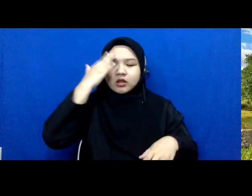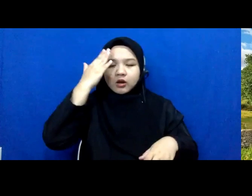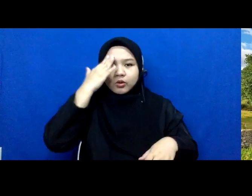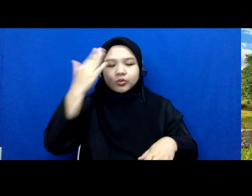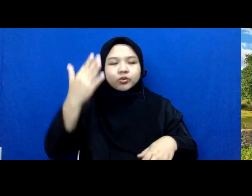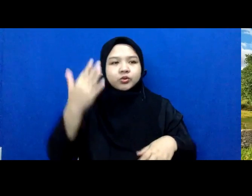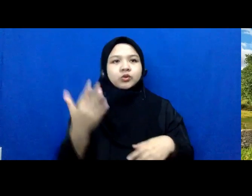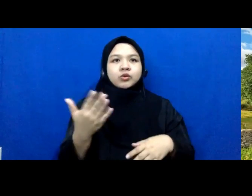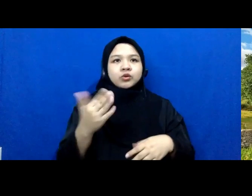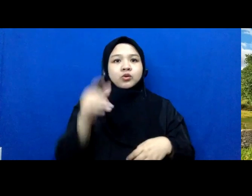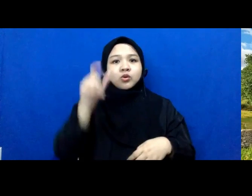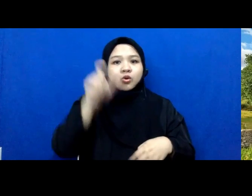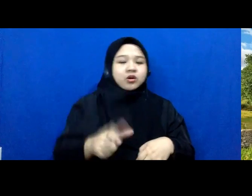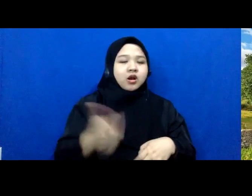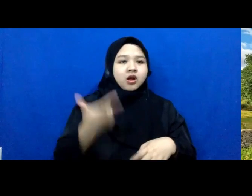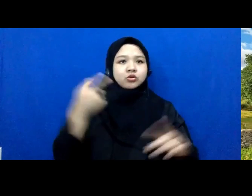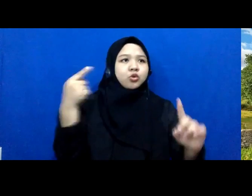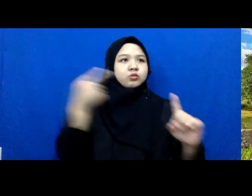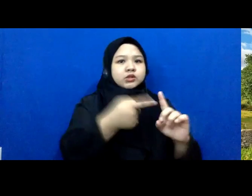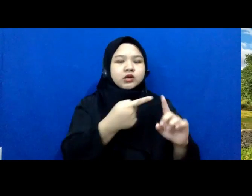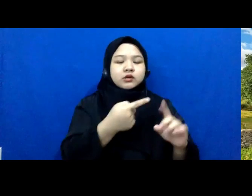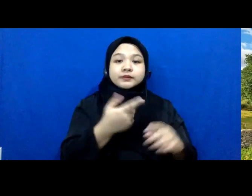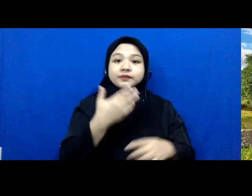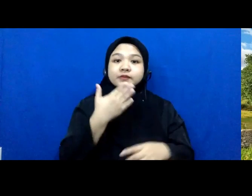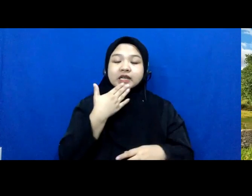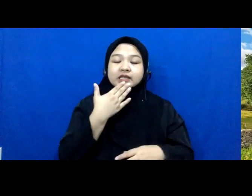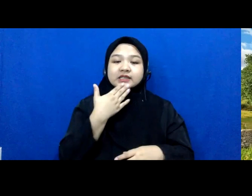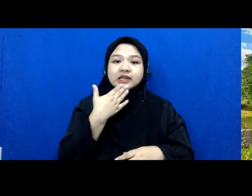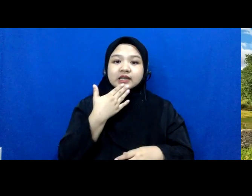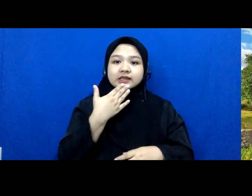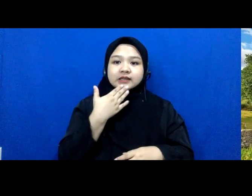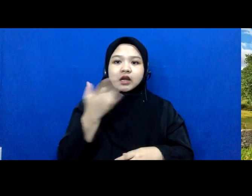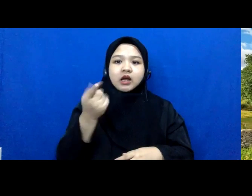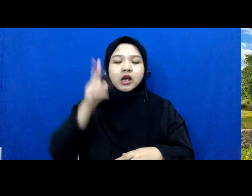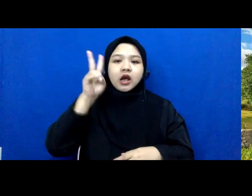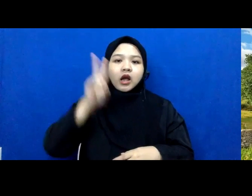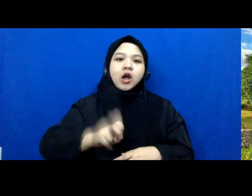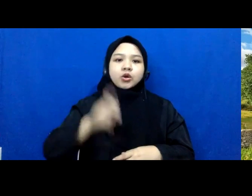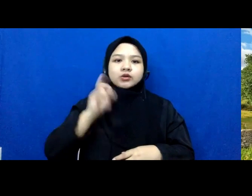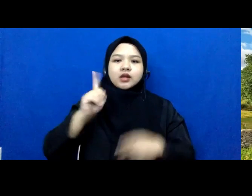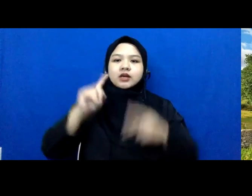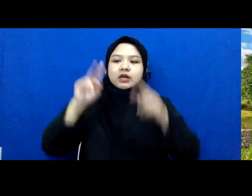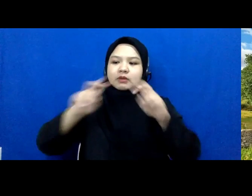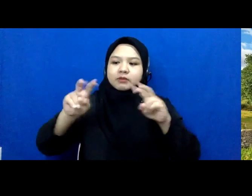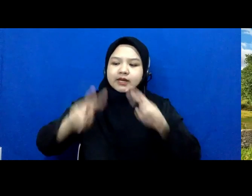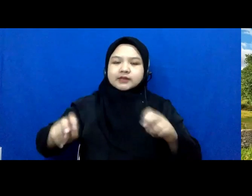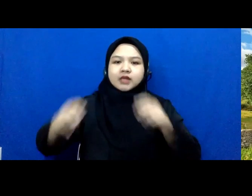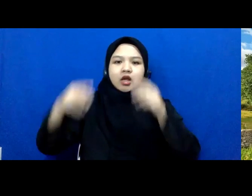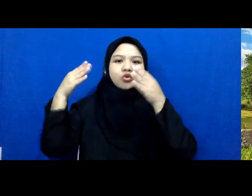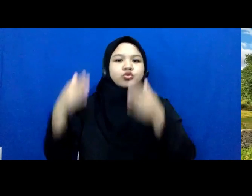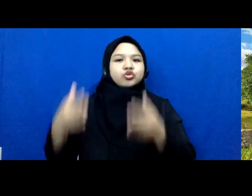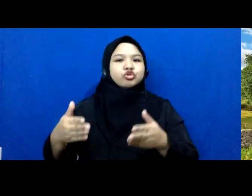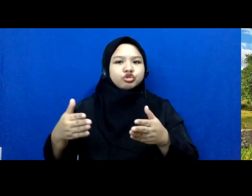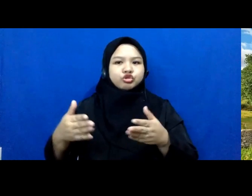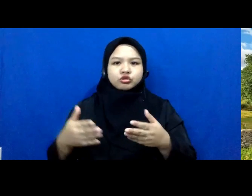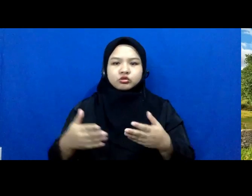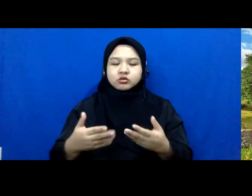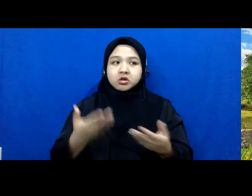orang dan objek kan dan itu biasanya harus lewat pemeriksaan khusus entah itu